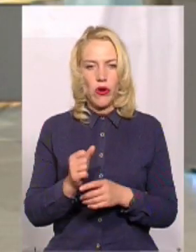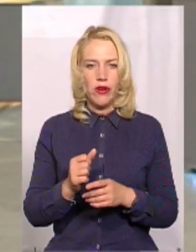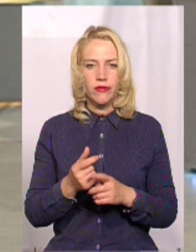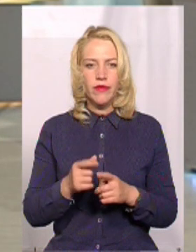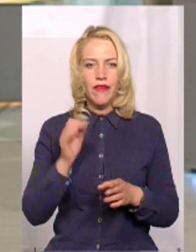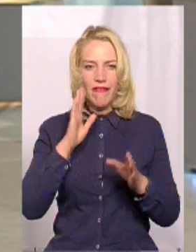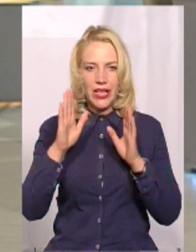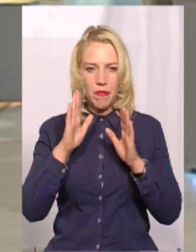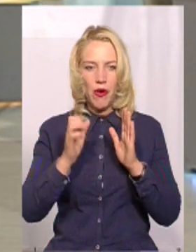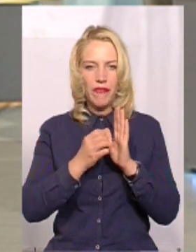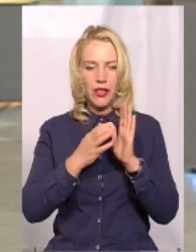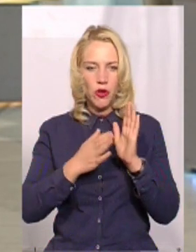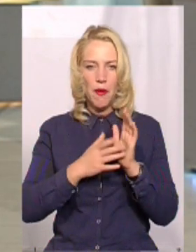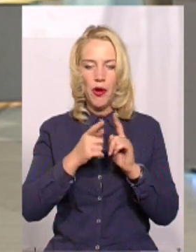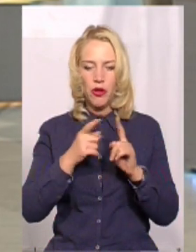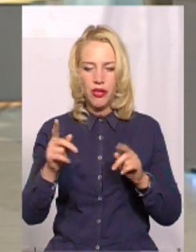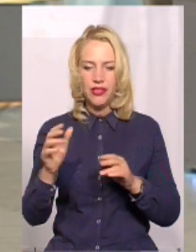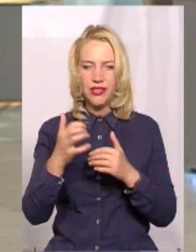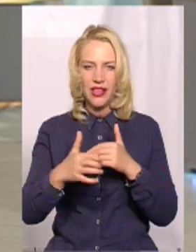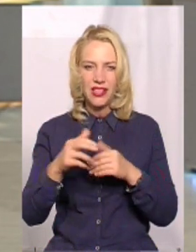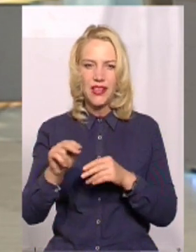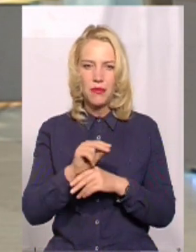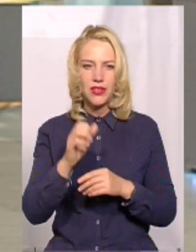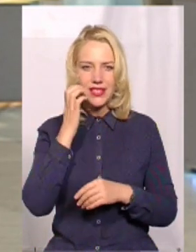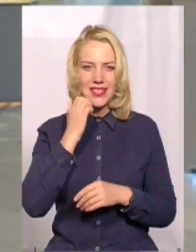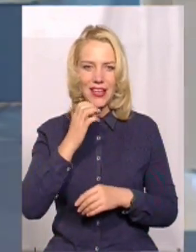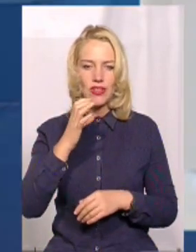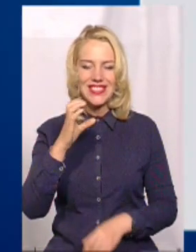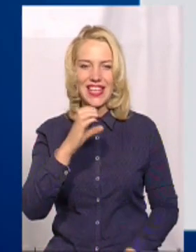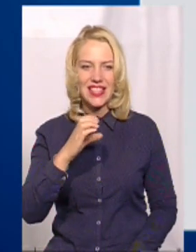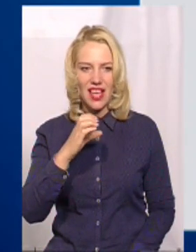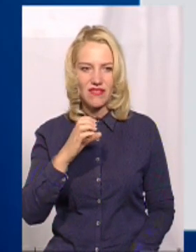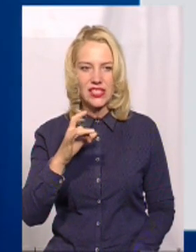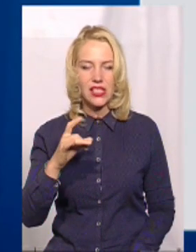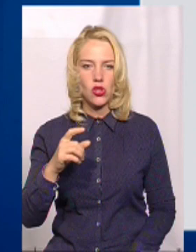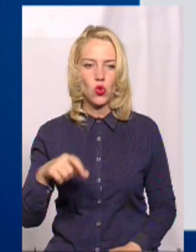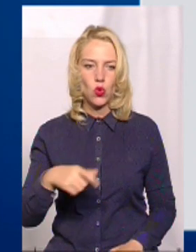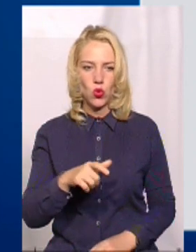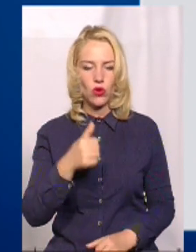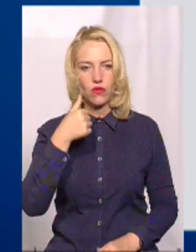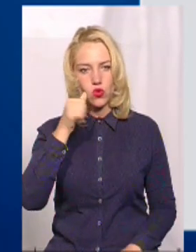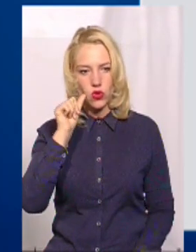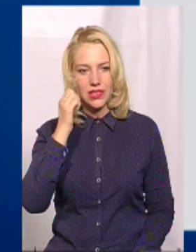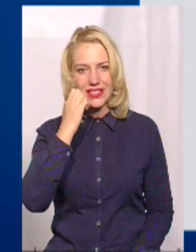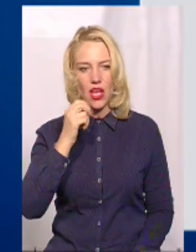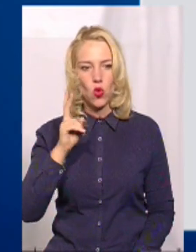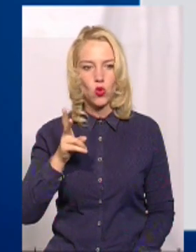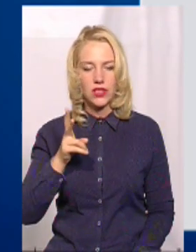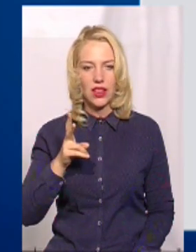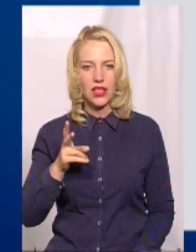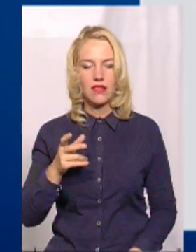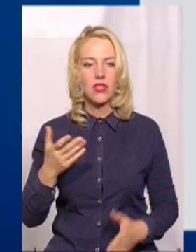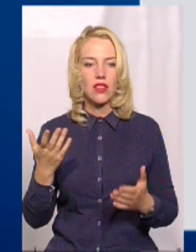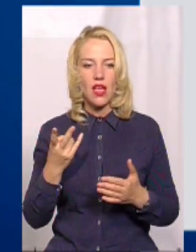сьогодні фіксує поточний середній ремонт у Старосинявському районі, учора у Старокостянтинівському. На